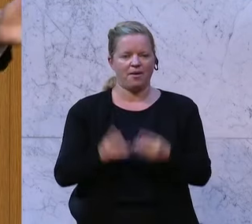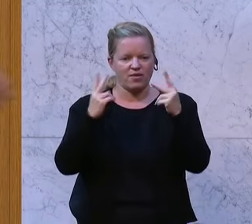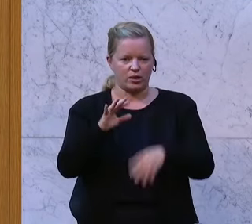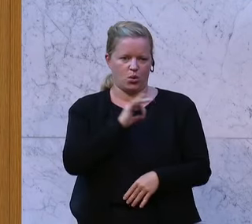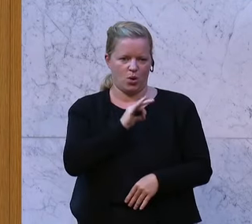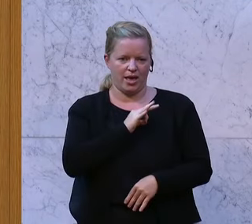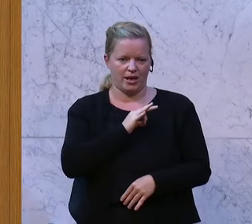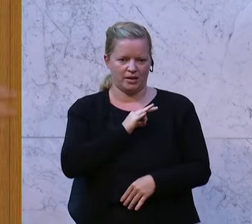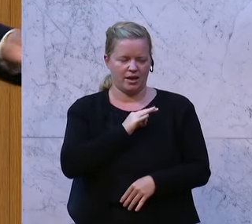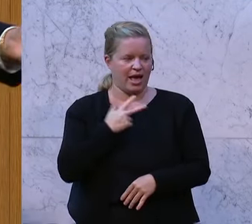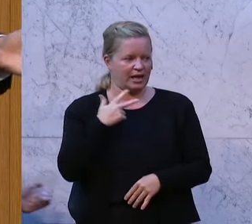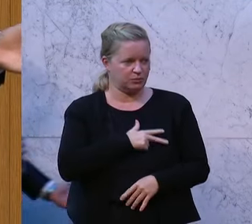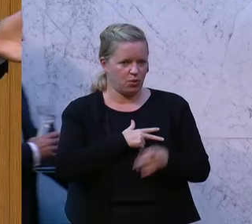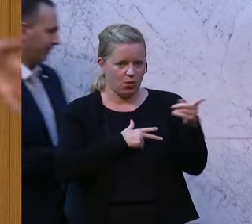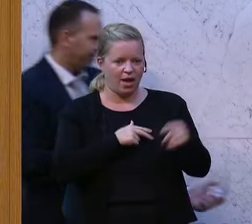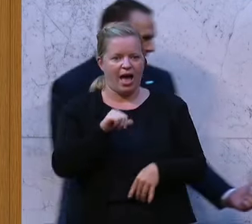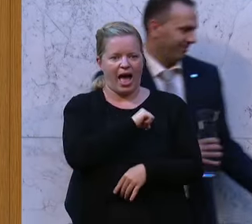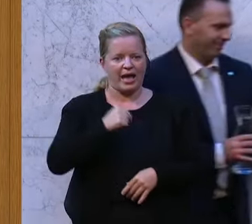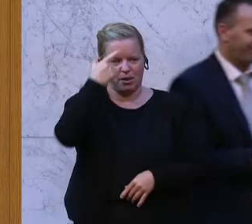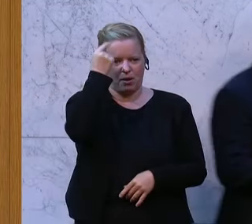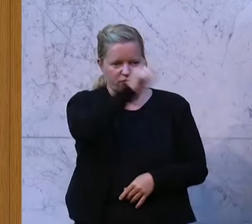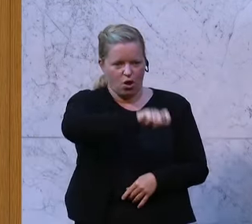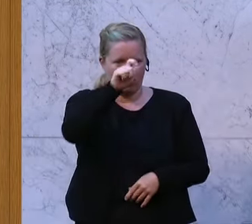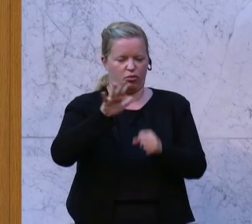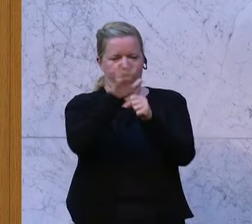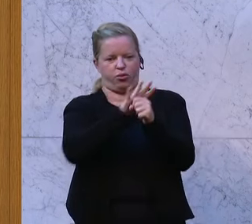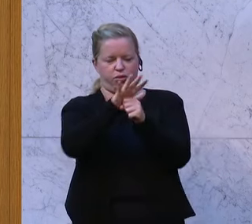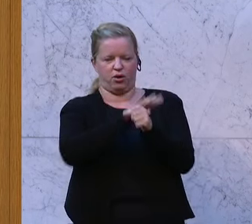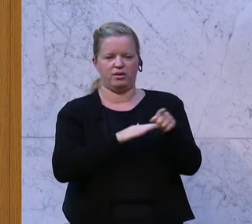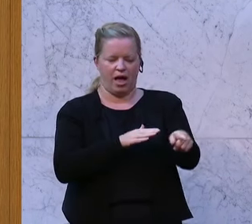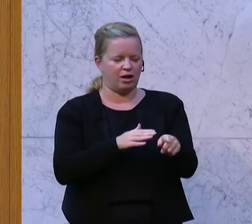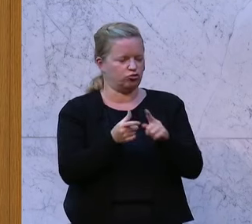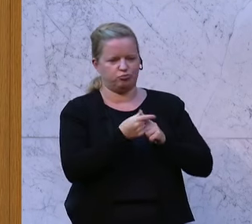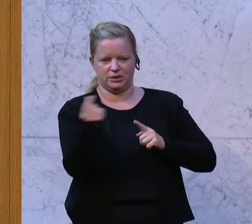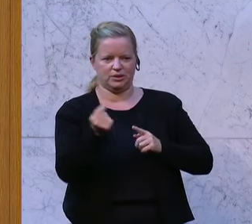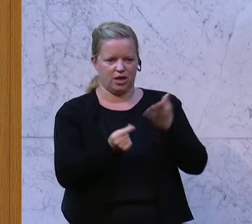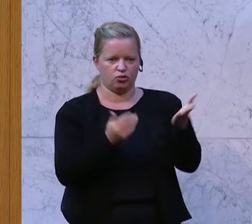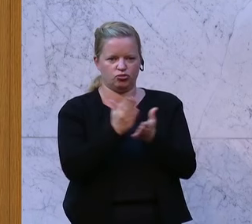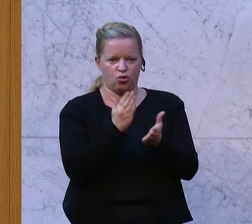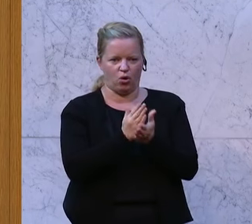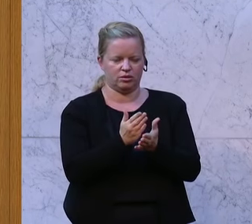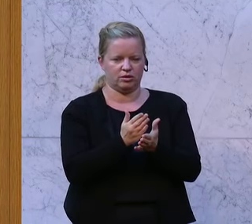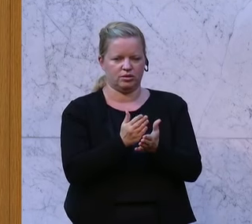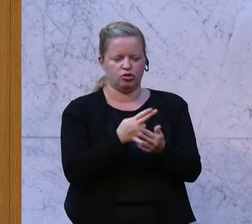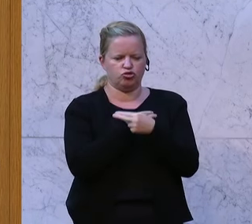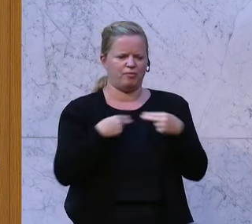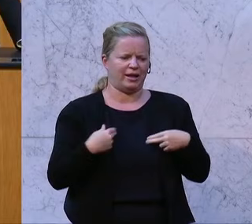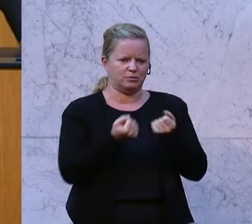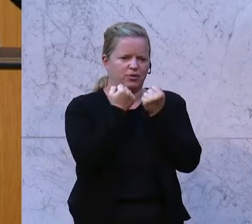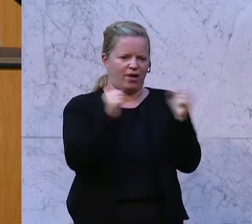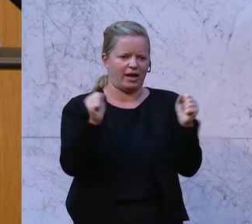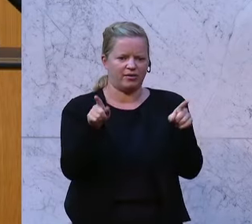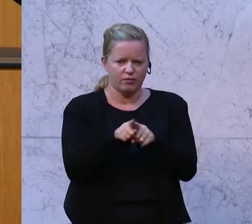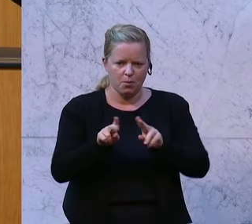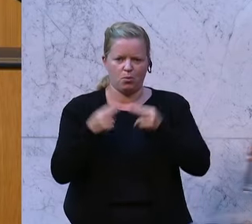eins muss man Ihnen lassen, wenn es darum geht, die eigene Bevölkerung zum Narren zu halten, sind Sie anscheinend schon genauso schmerzbefreit wie